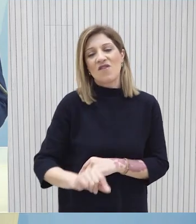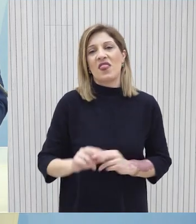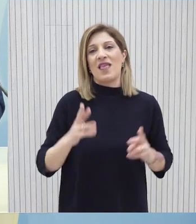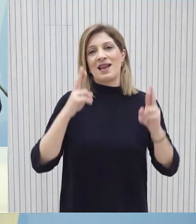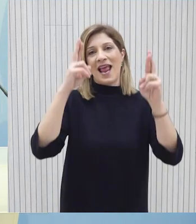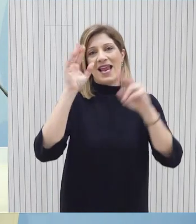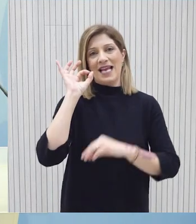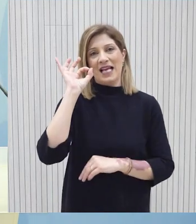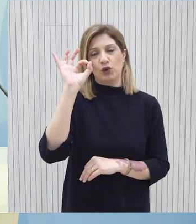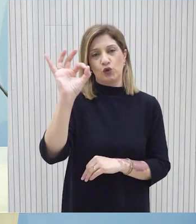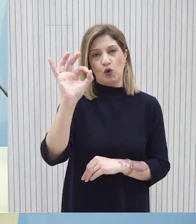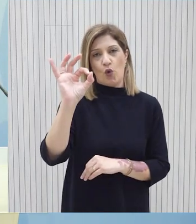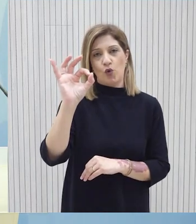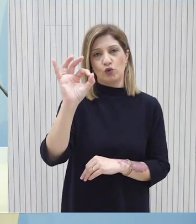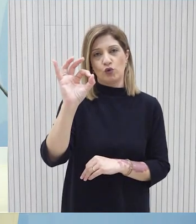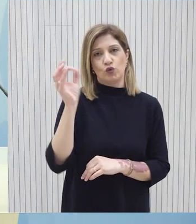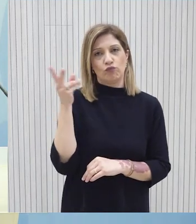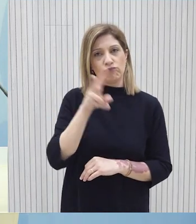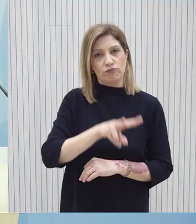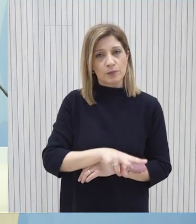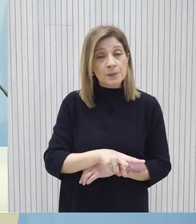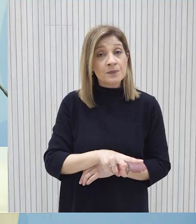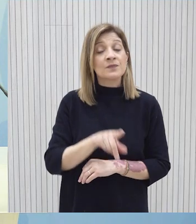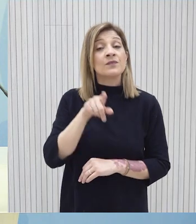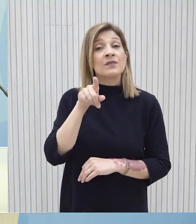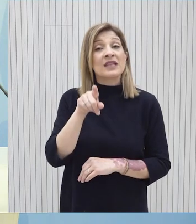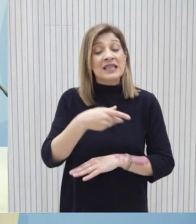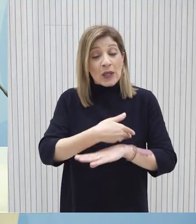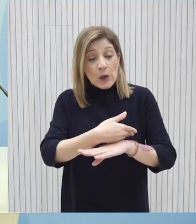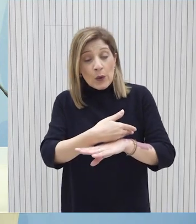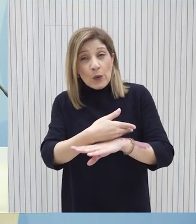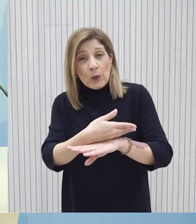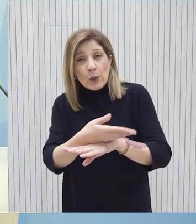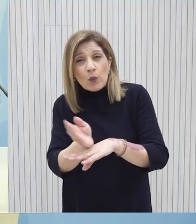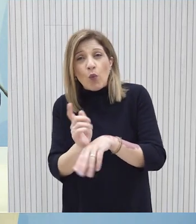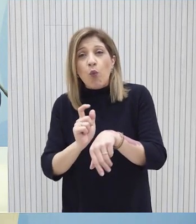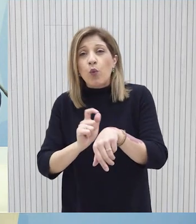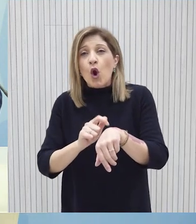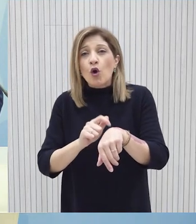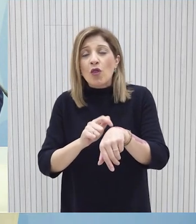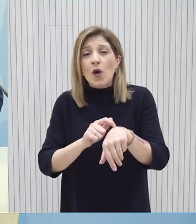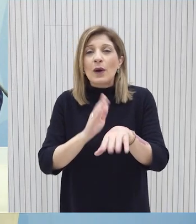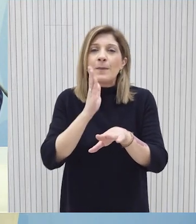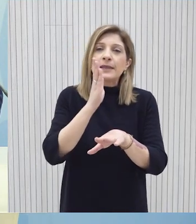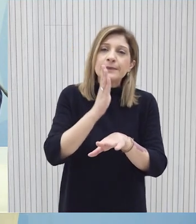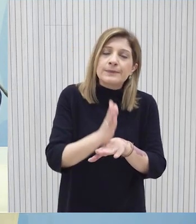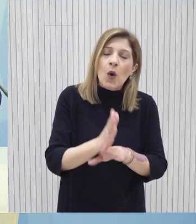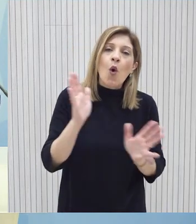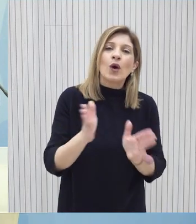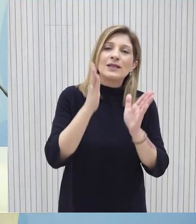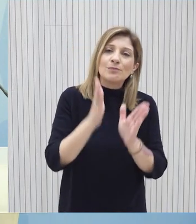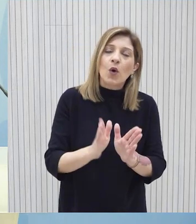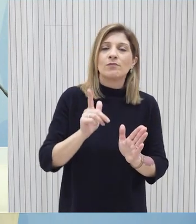Άρα η τοποθέτηση χρονοδιαγραμμάτων τα οποία θα είναι εφιχτά ρεαλιστικά και